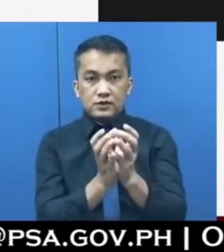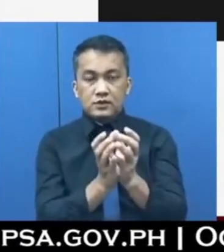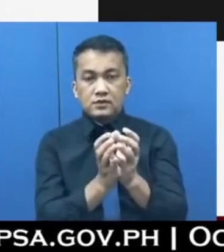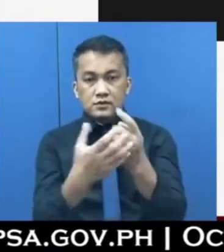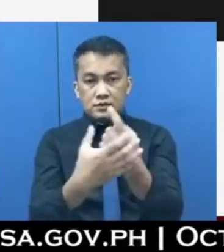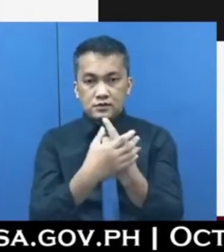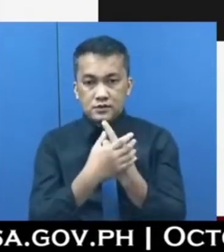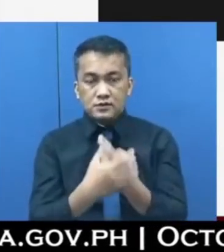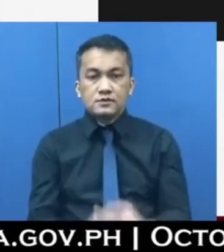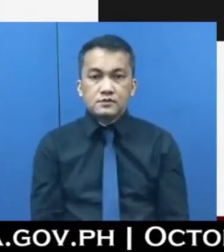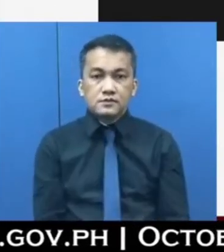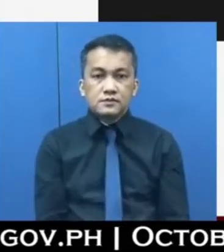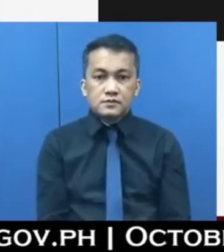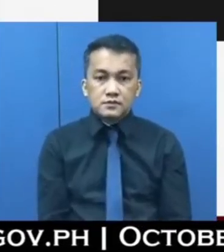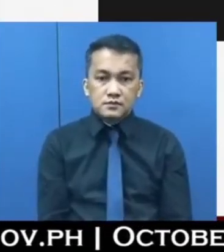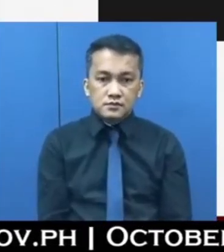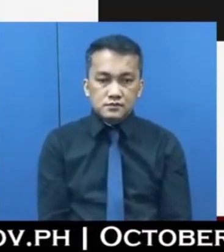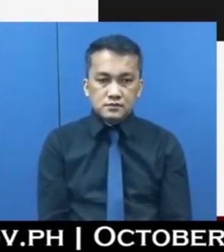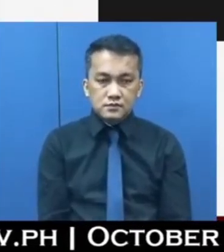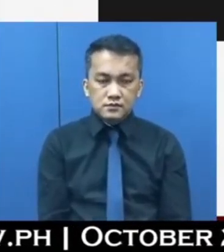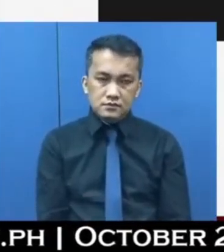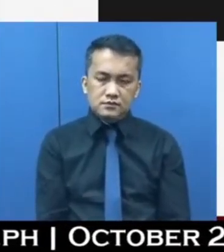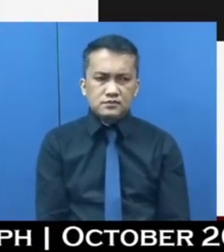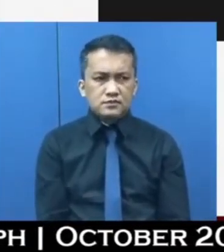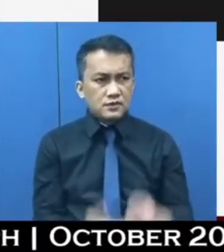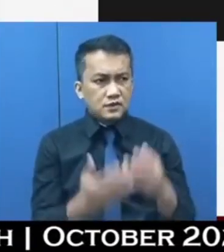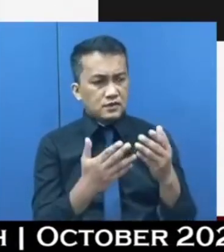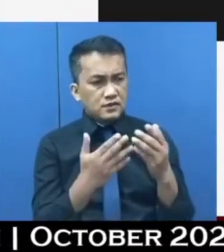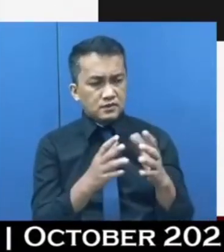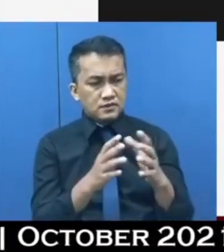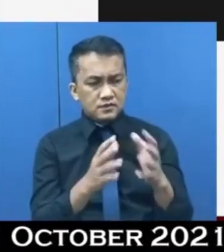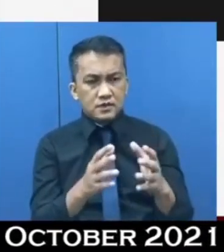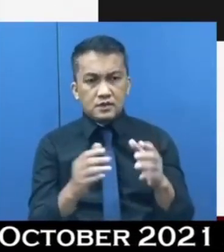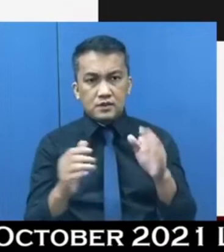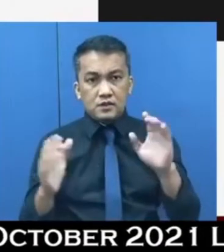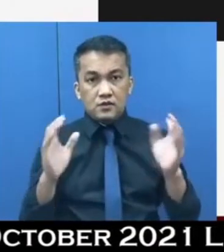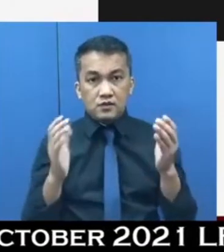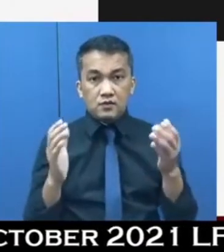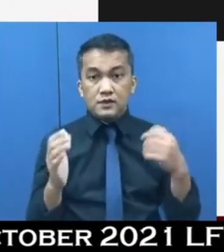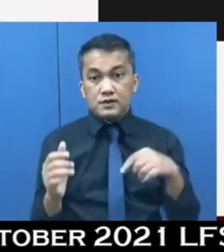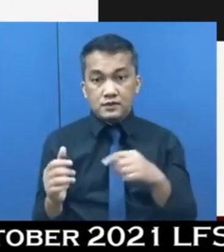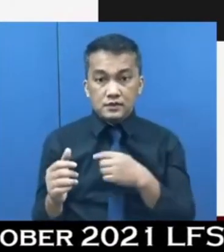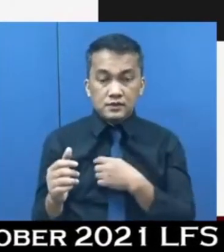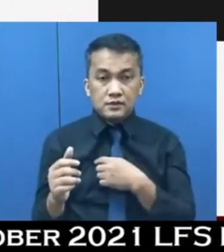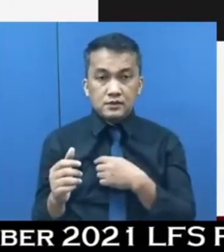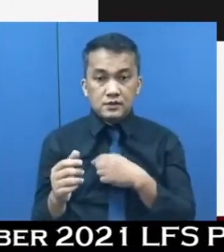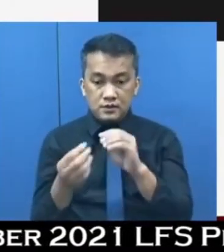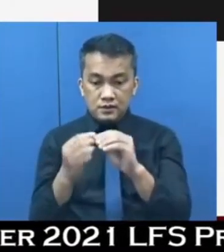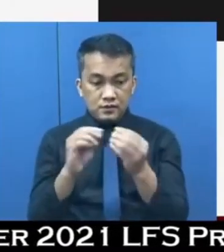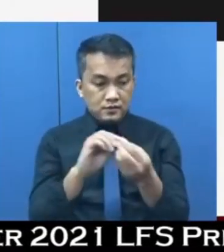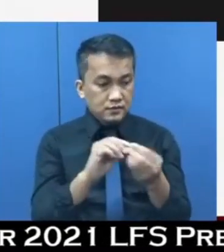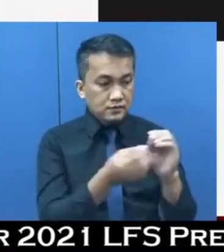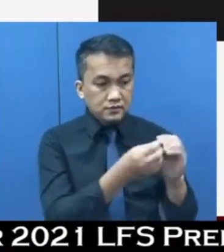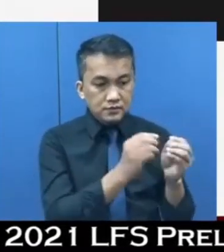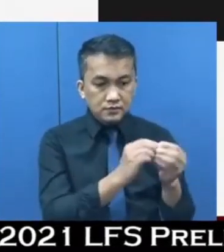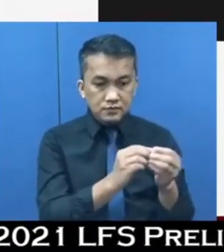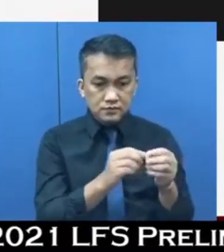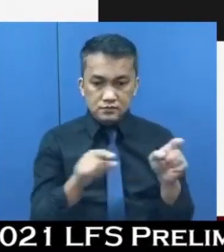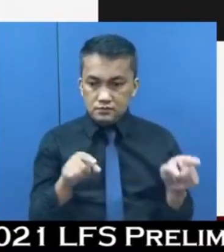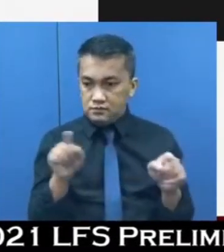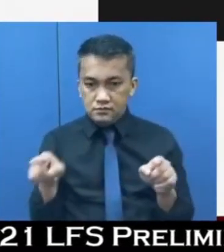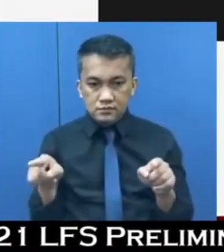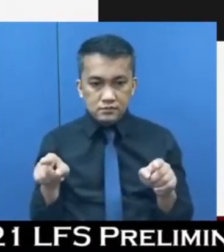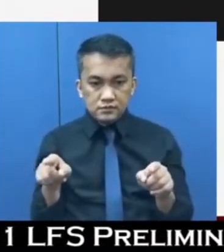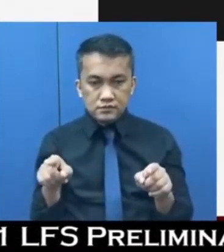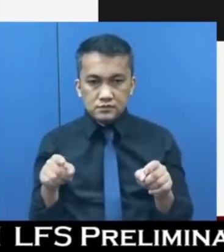Thank you very much. Kung ikukumpara natin ang figure, ano, doon sa mga